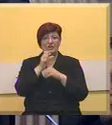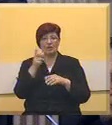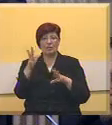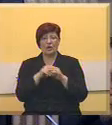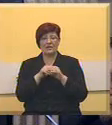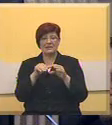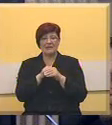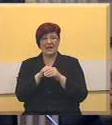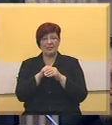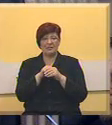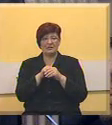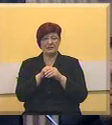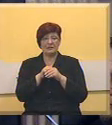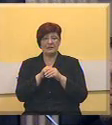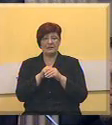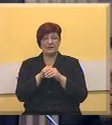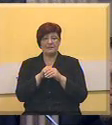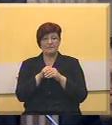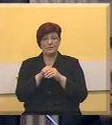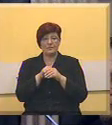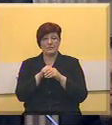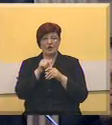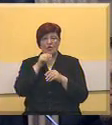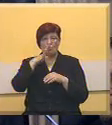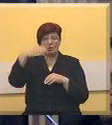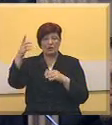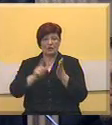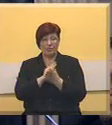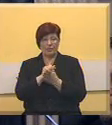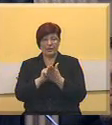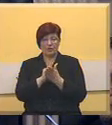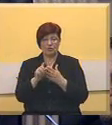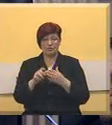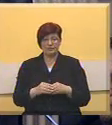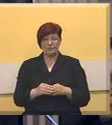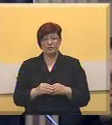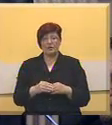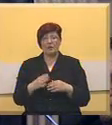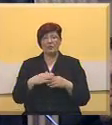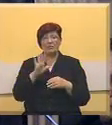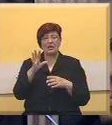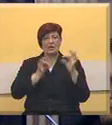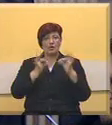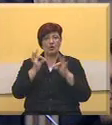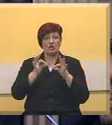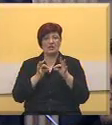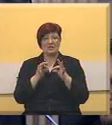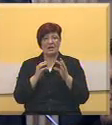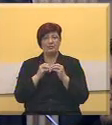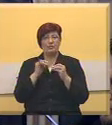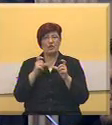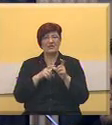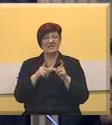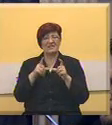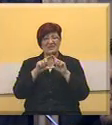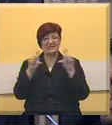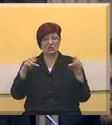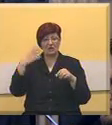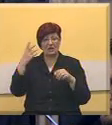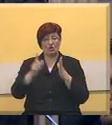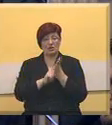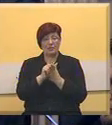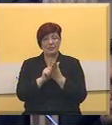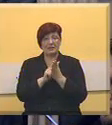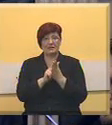zaposlenih u narodnom periodu. Prema nekim procenama BioSense institut bio narodnom periodu